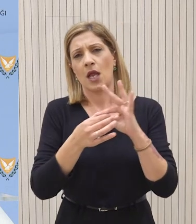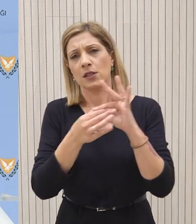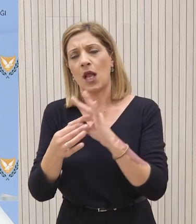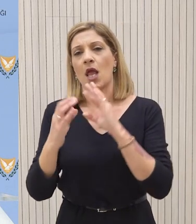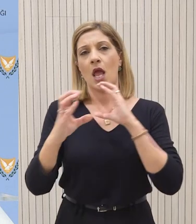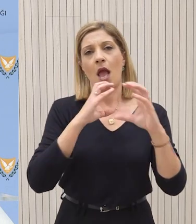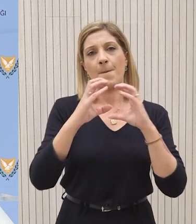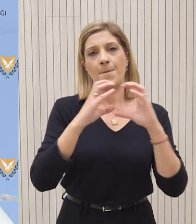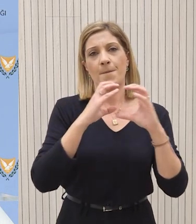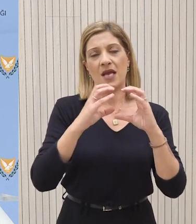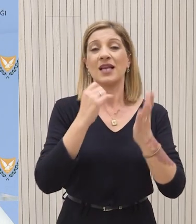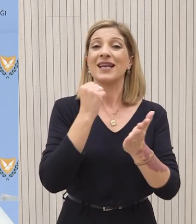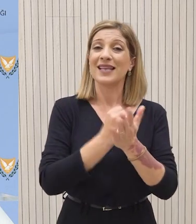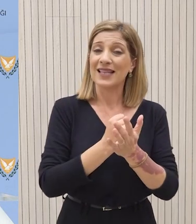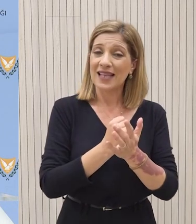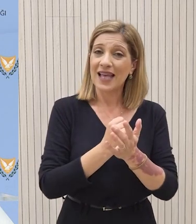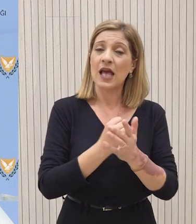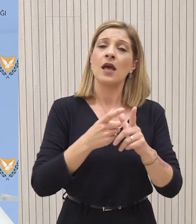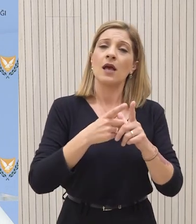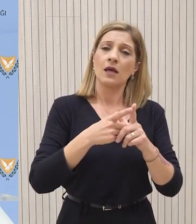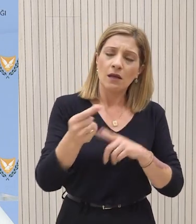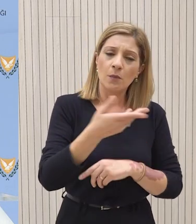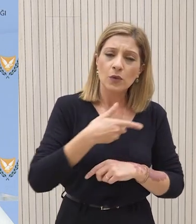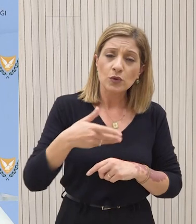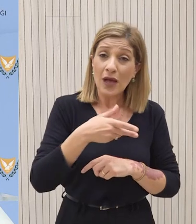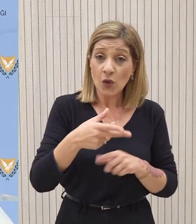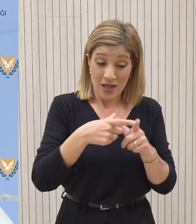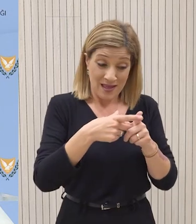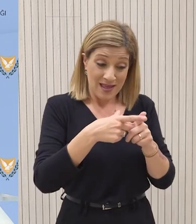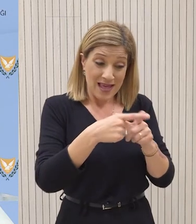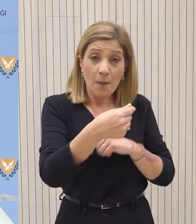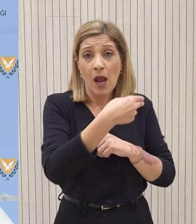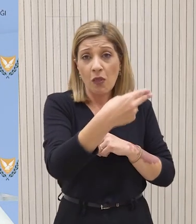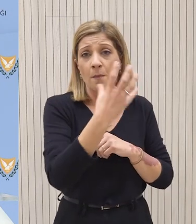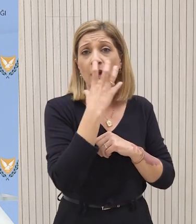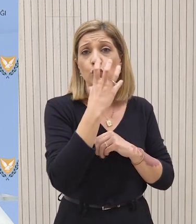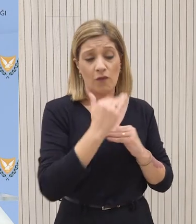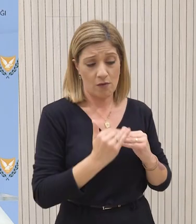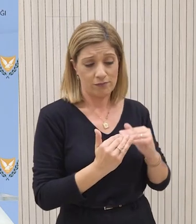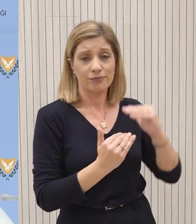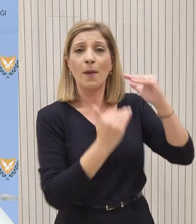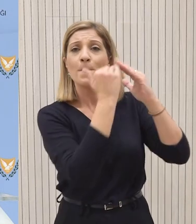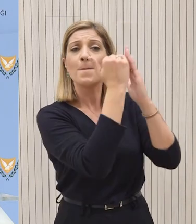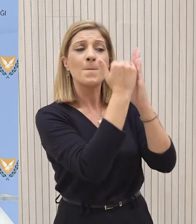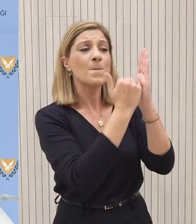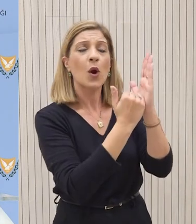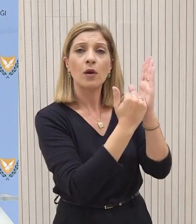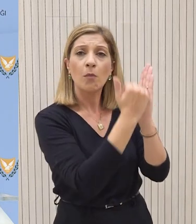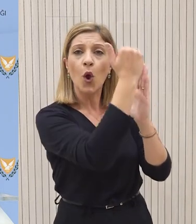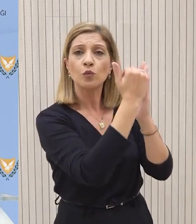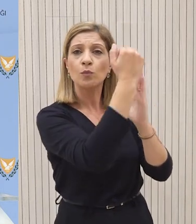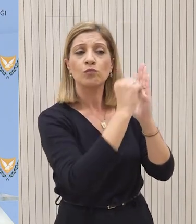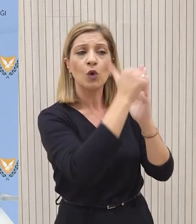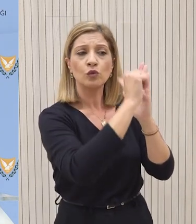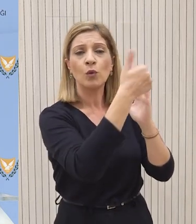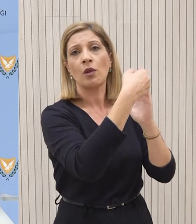Σίγουρα, όπως και η ίδια ελληνική κυβέρνηση έχει πει, το κυπριακό είναι κορυφαίο θέμα στην ατζέντα της ελληνικής κυβέρνησης αλλά και στα θέματα